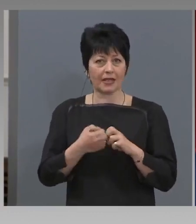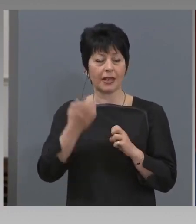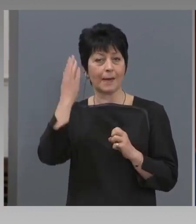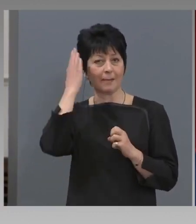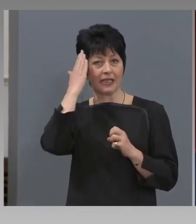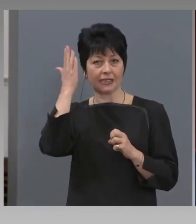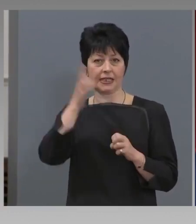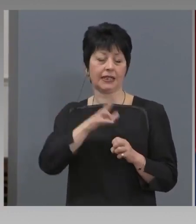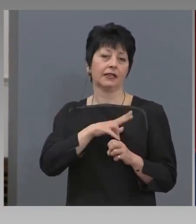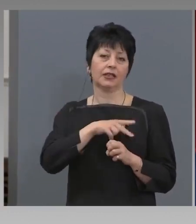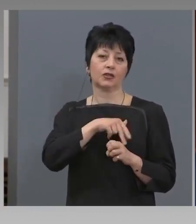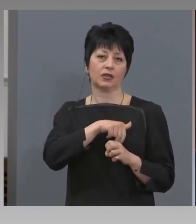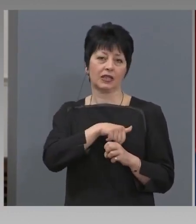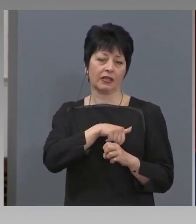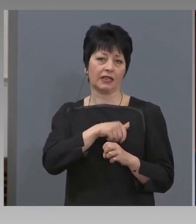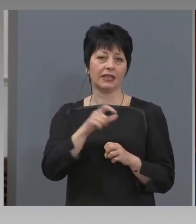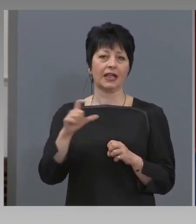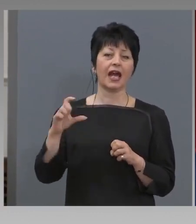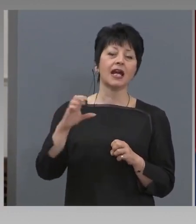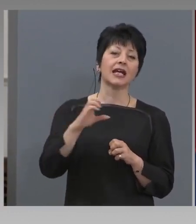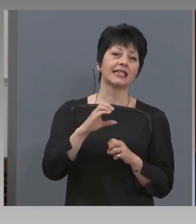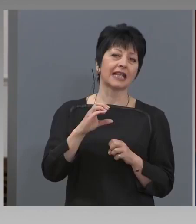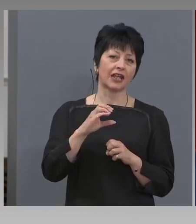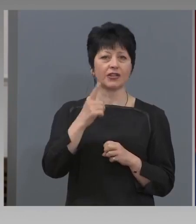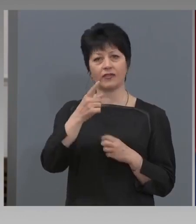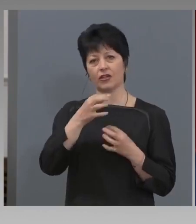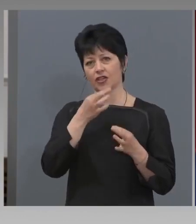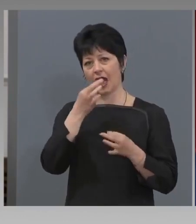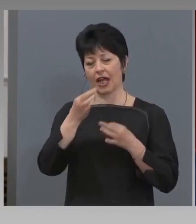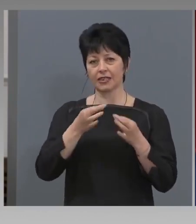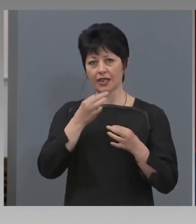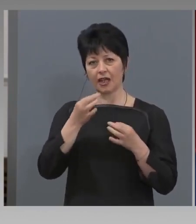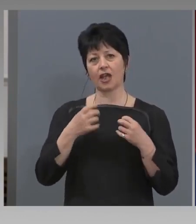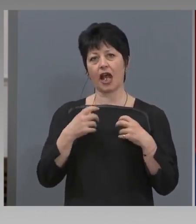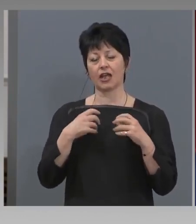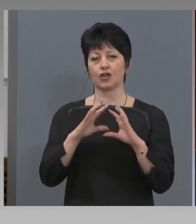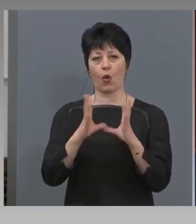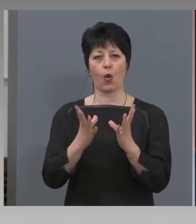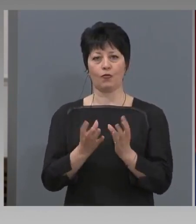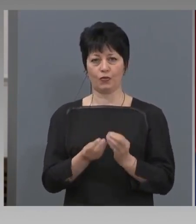Добър Госпожа Сачева първо ще разкажа, аз ще обобщя.